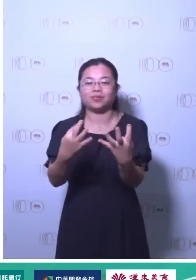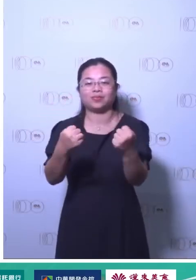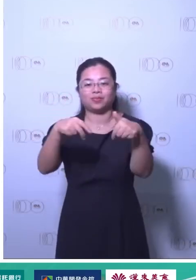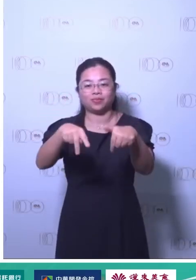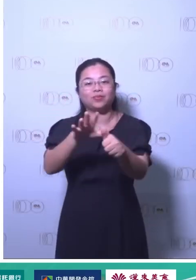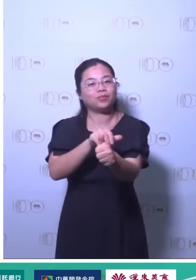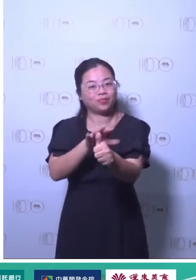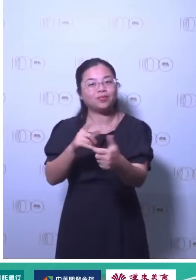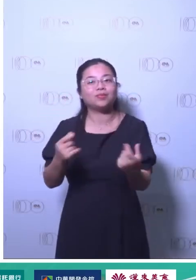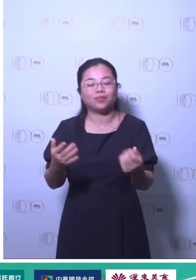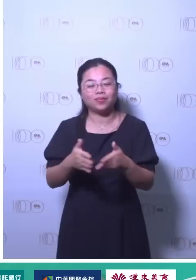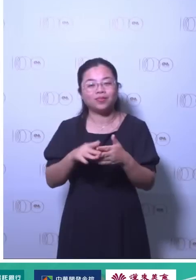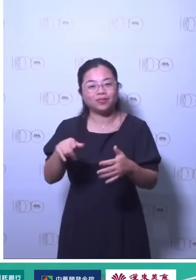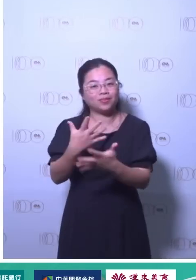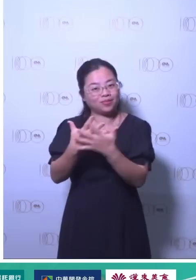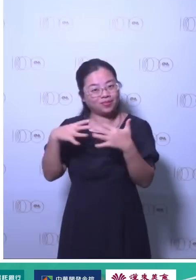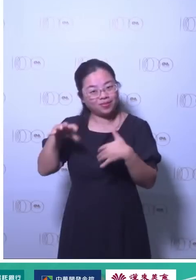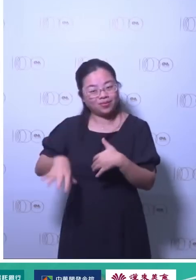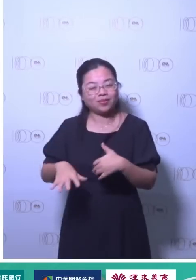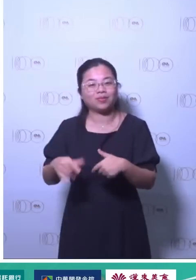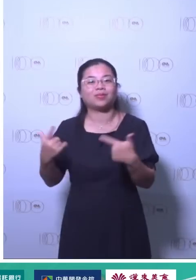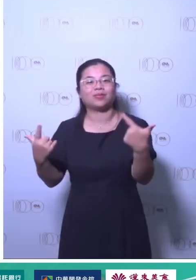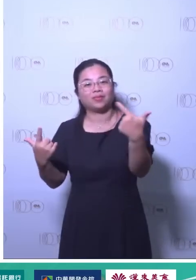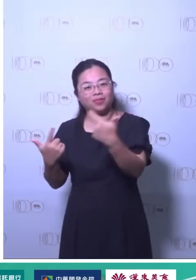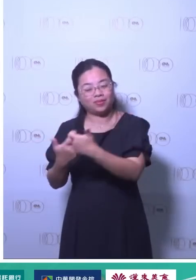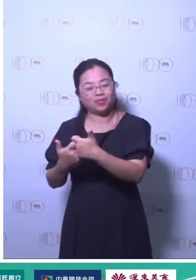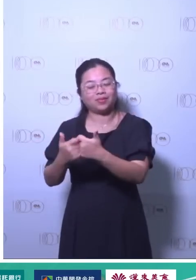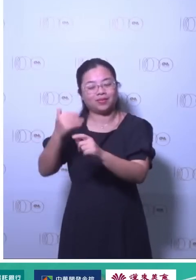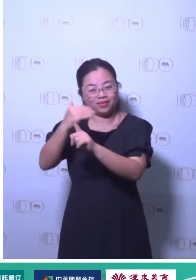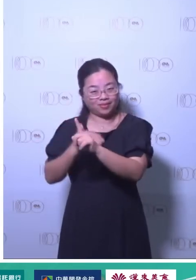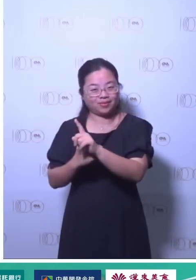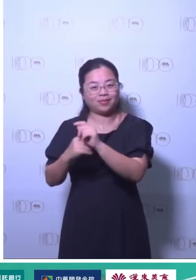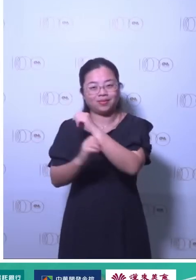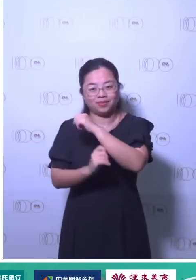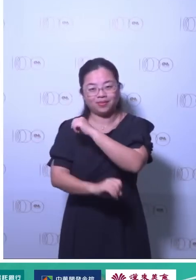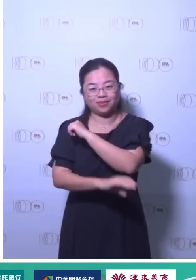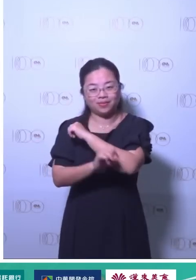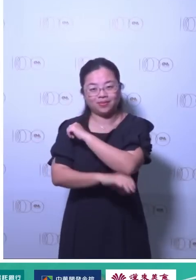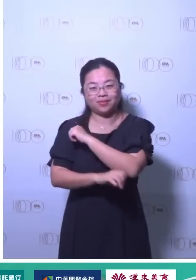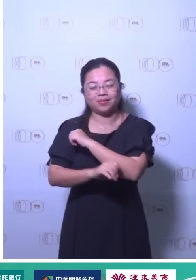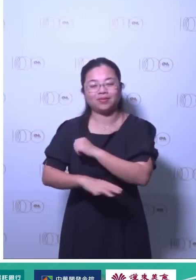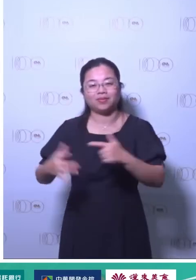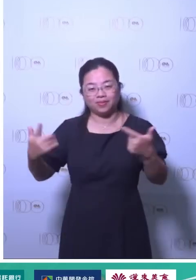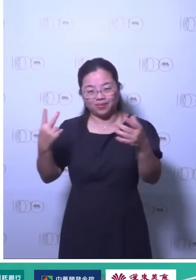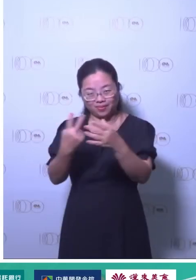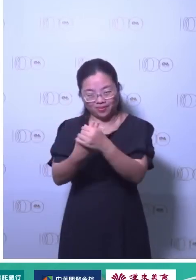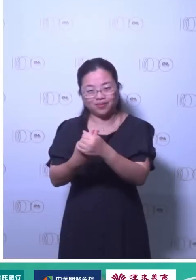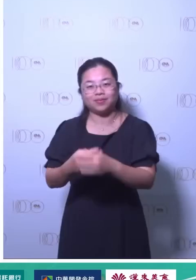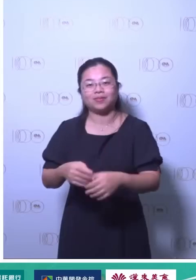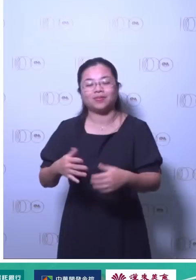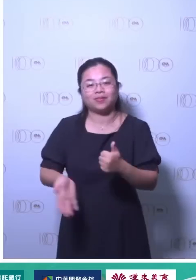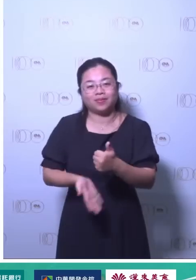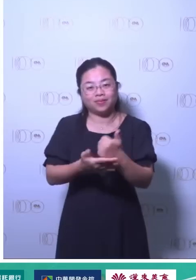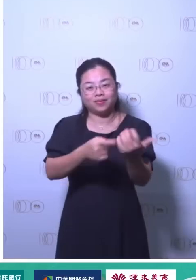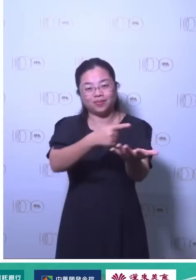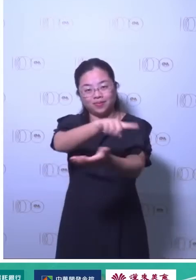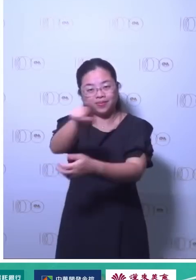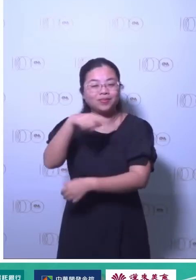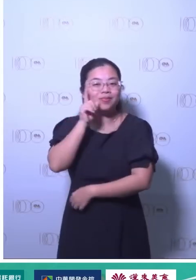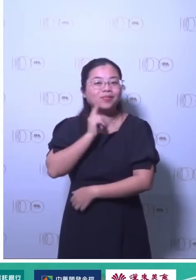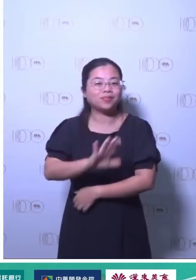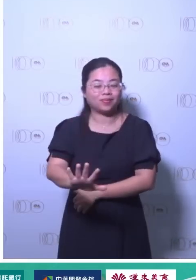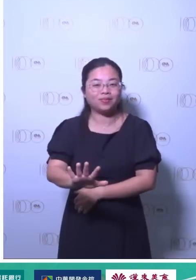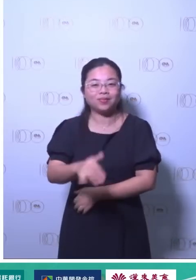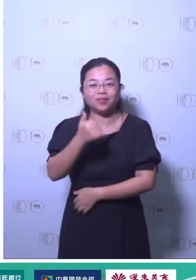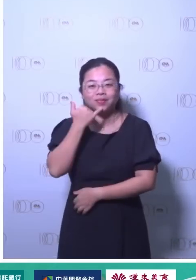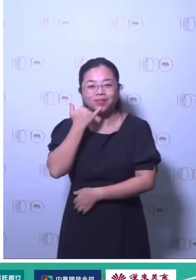也是一个我们现在讲说低碳转型的这种时代里面我们需要了解除了低碳转型的知识我们还要